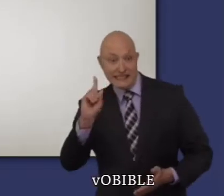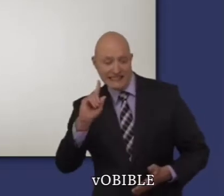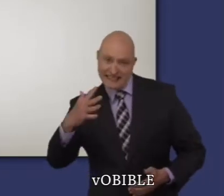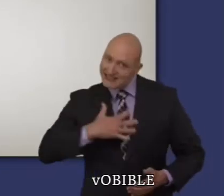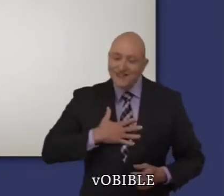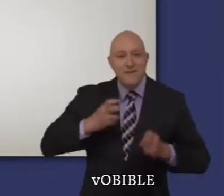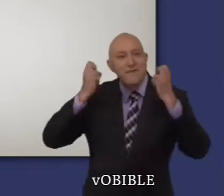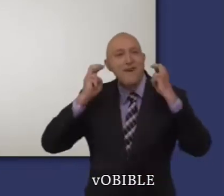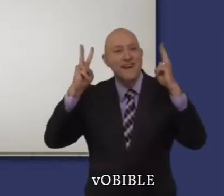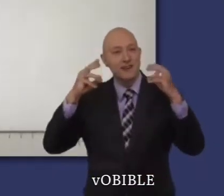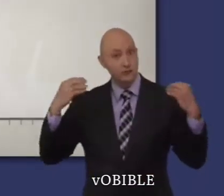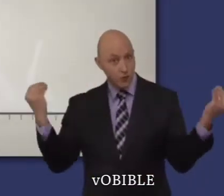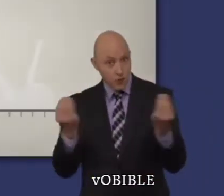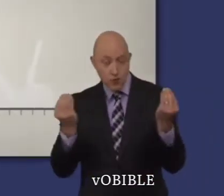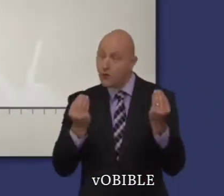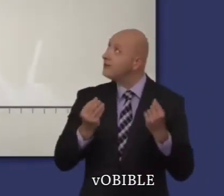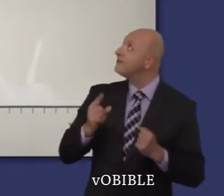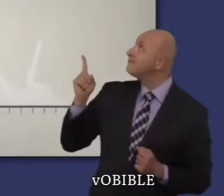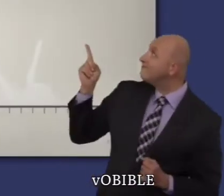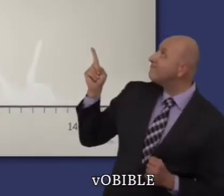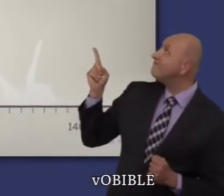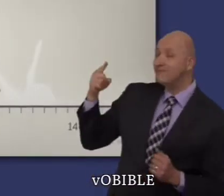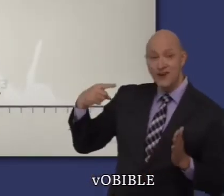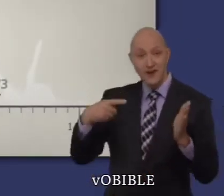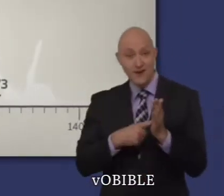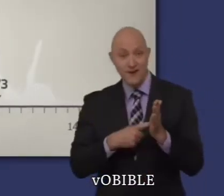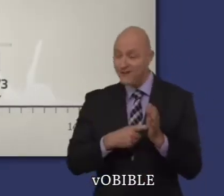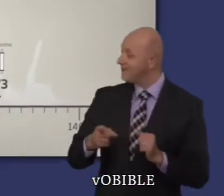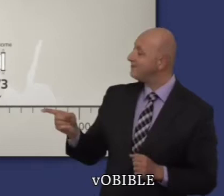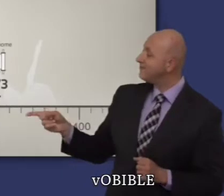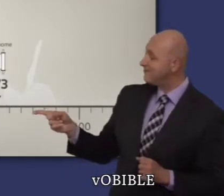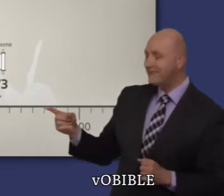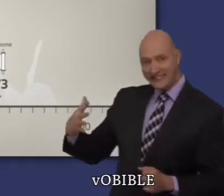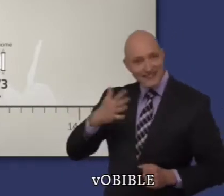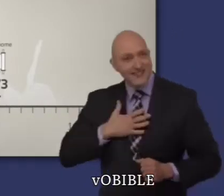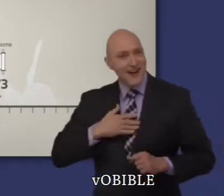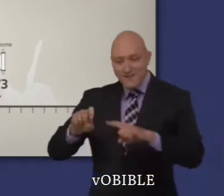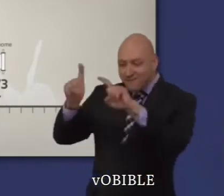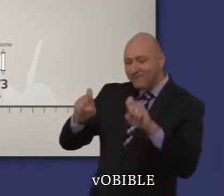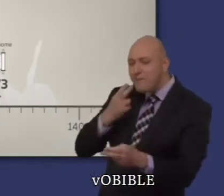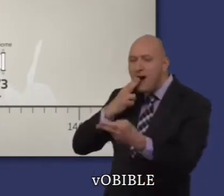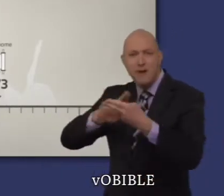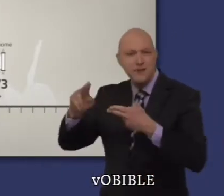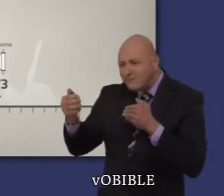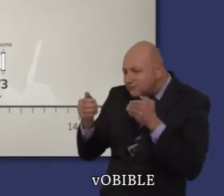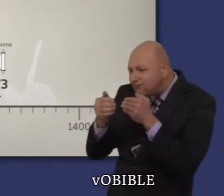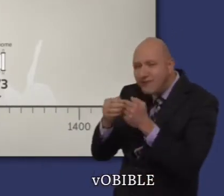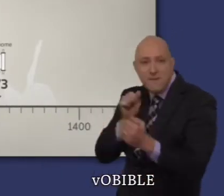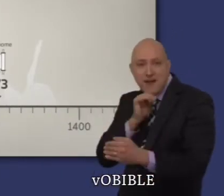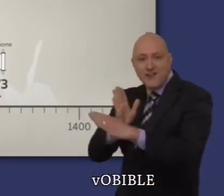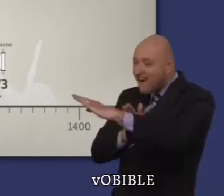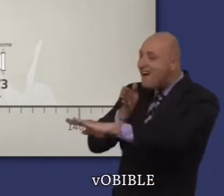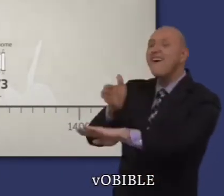Le Deutéronome a été rédigé par Moïse dans les plaines de Moab en 1473 avant notre ère, juste avant que les israélites